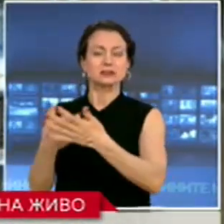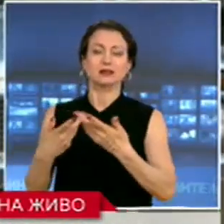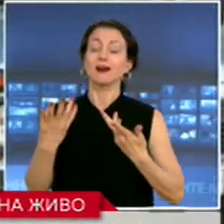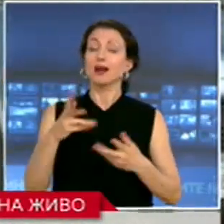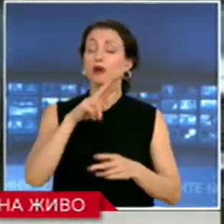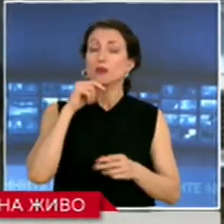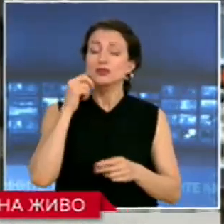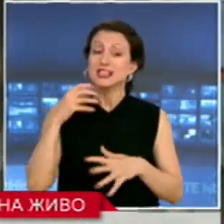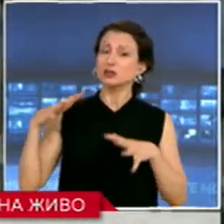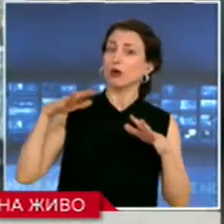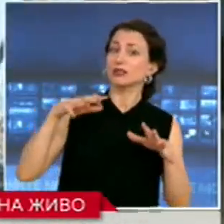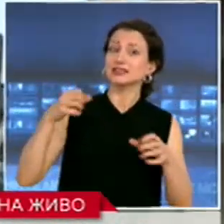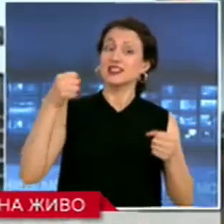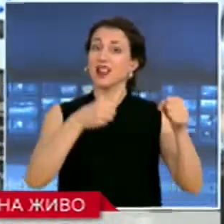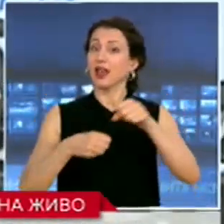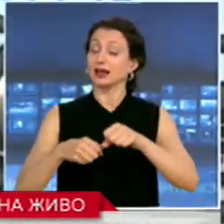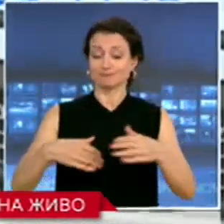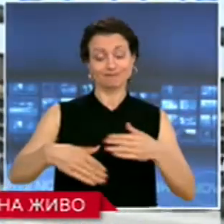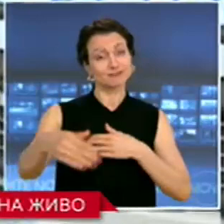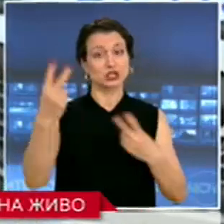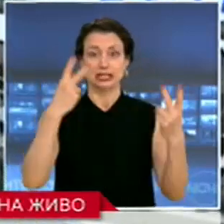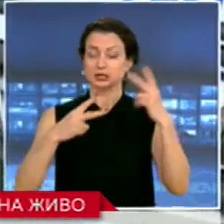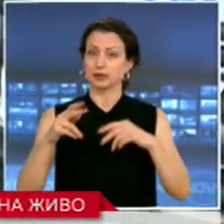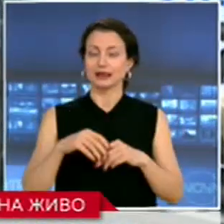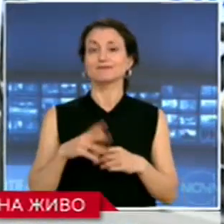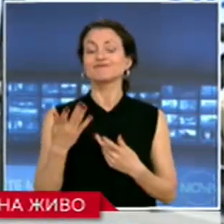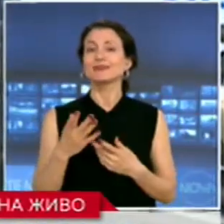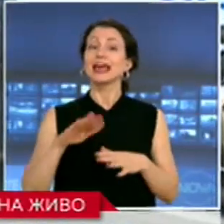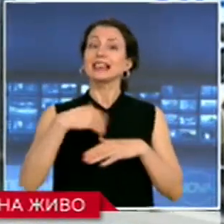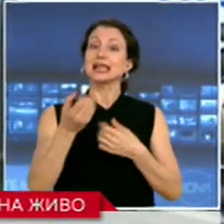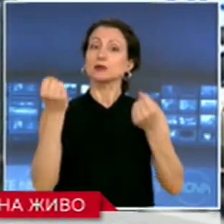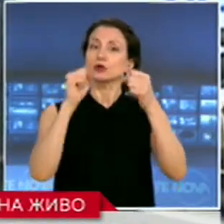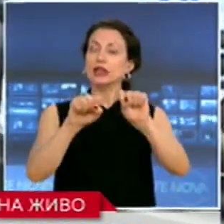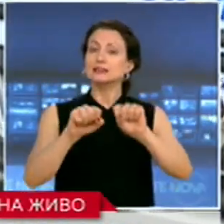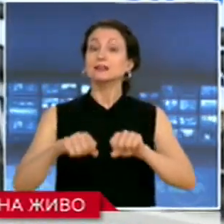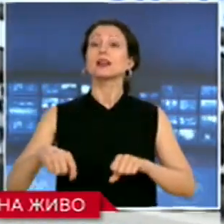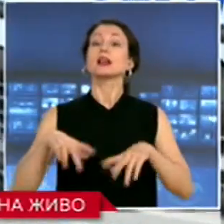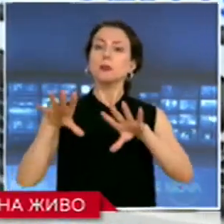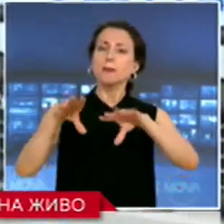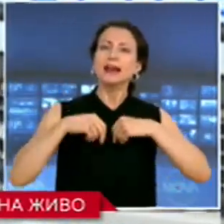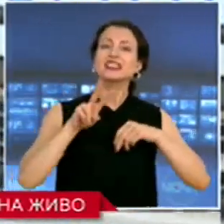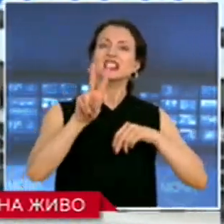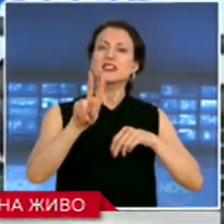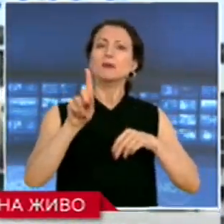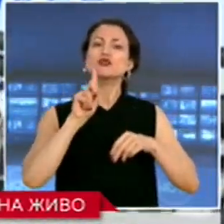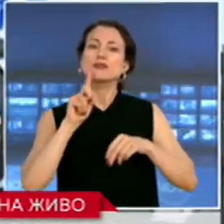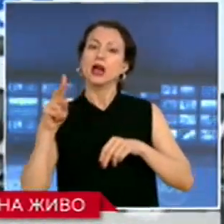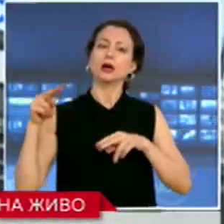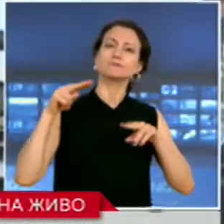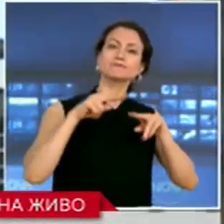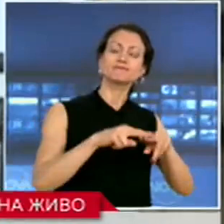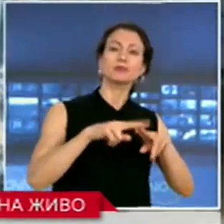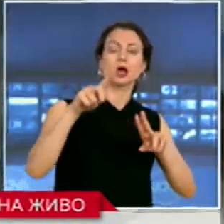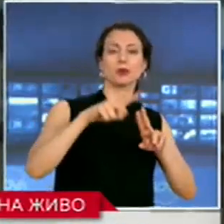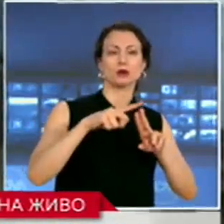установява. Така, след протестите с нощи в Пирогов са били прияти и два мадуши. Те са с комоцио, но няма опасност за живота им